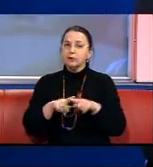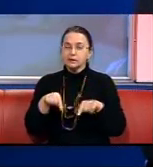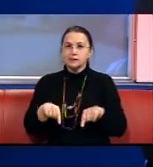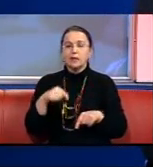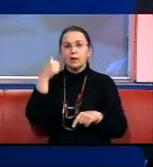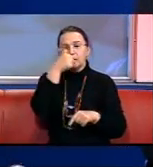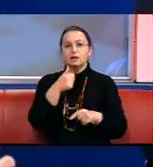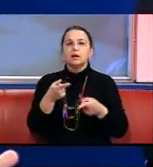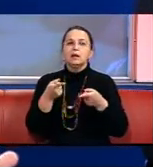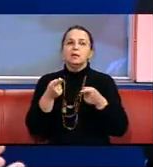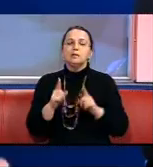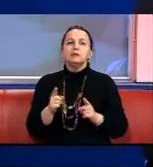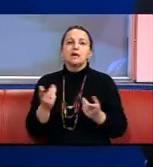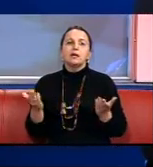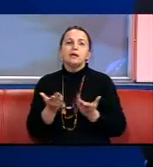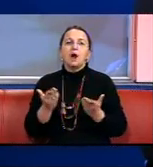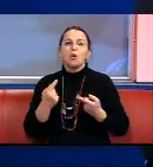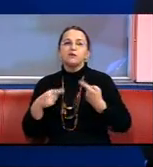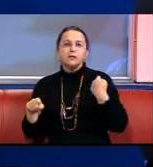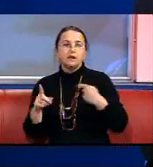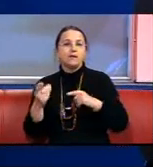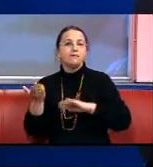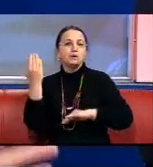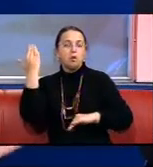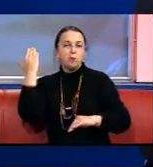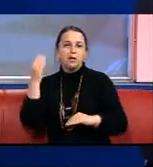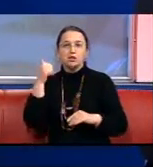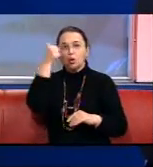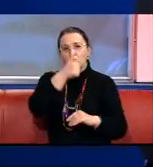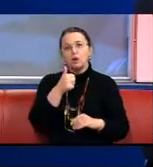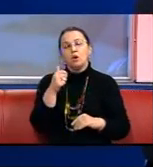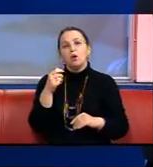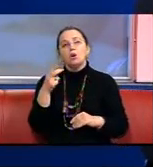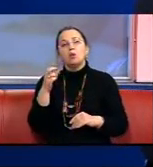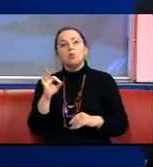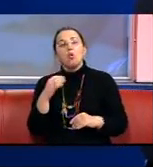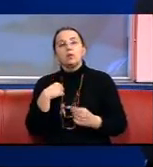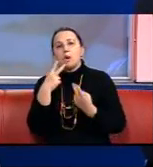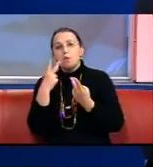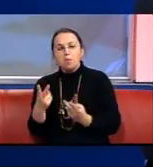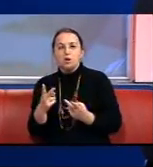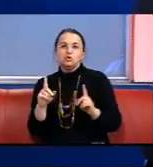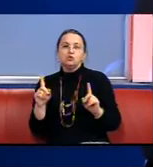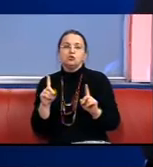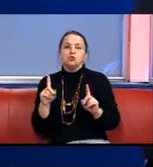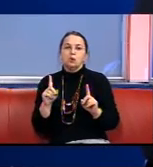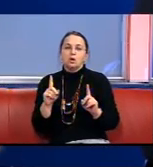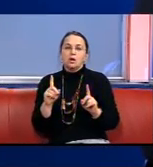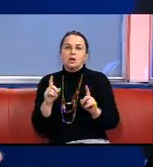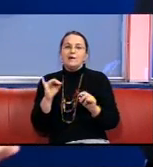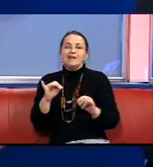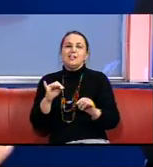дійсно якось відрізняється від попередніх років Бо я бачу, що якось і